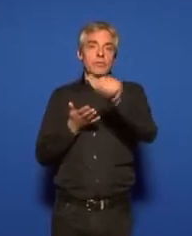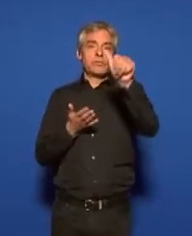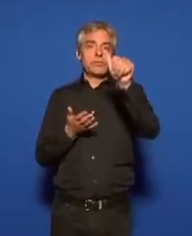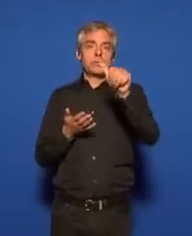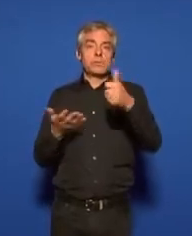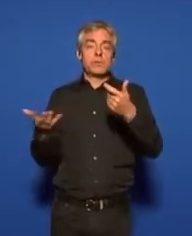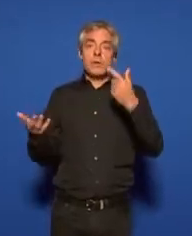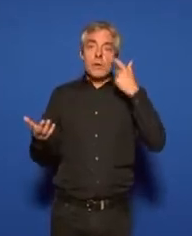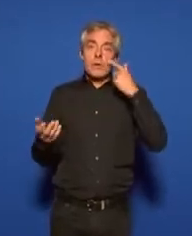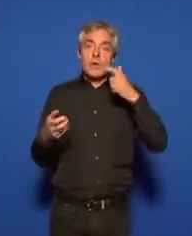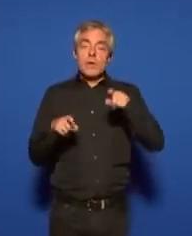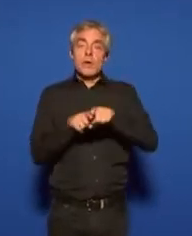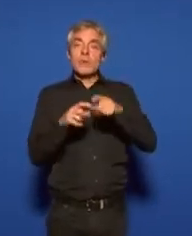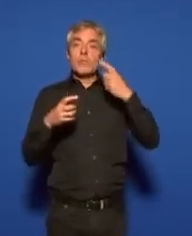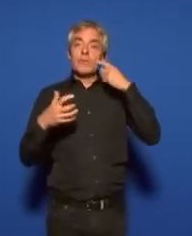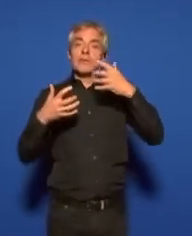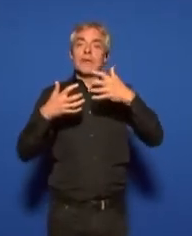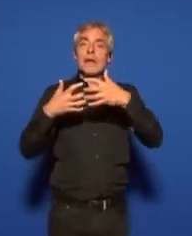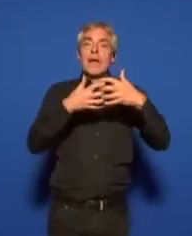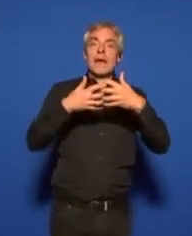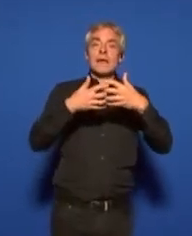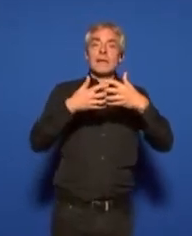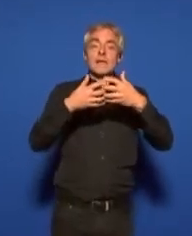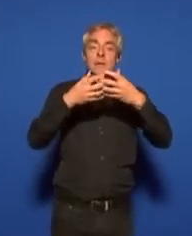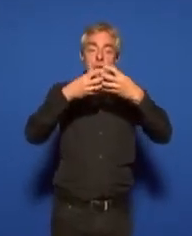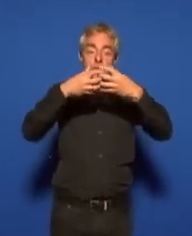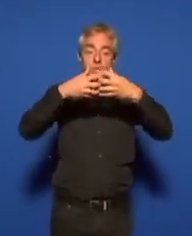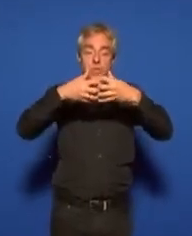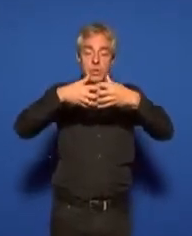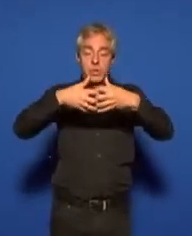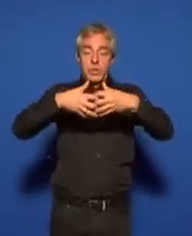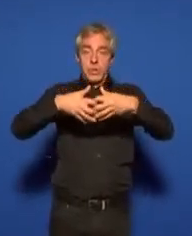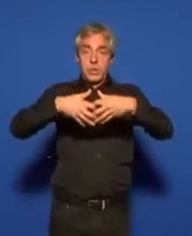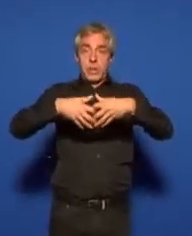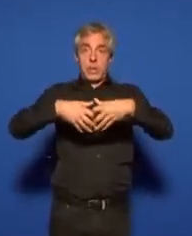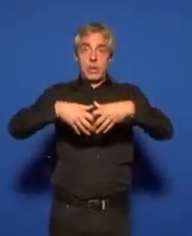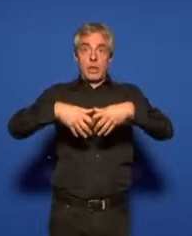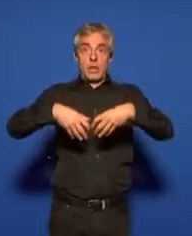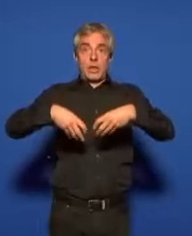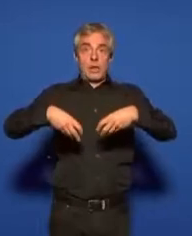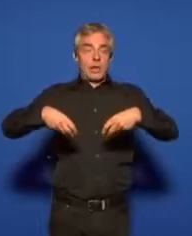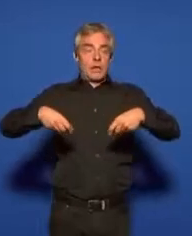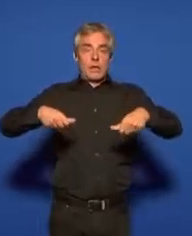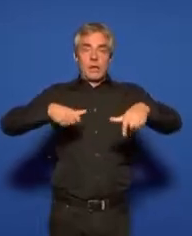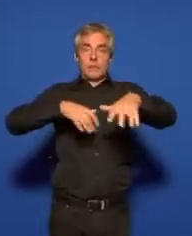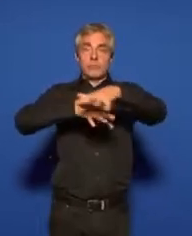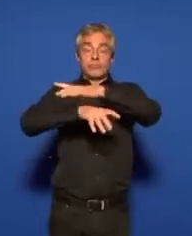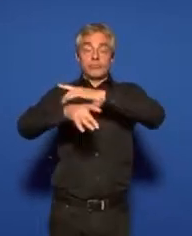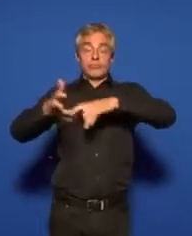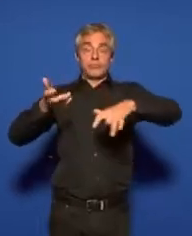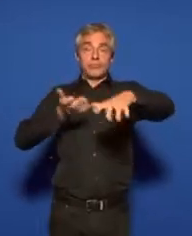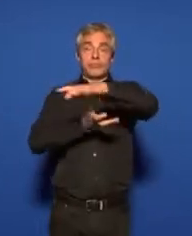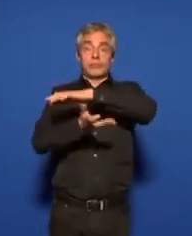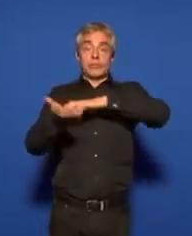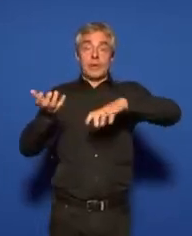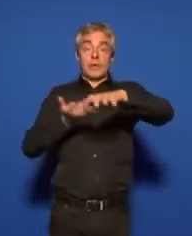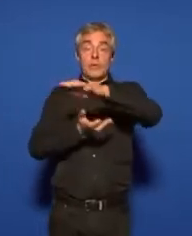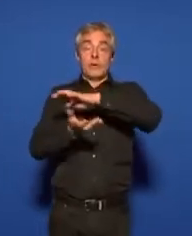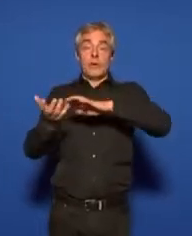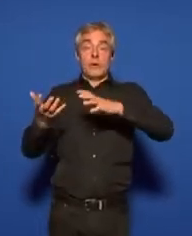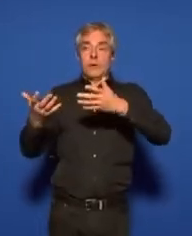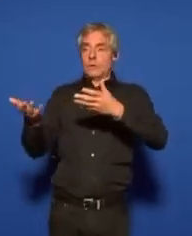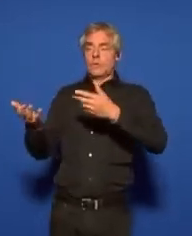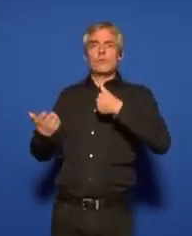qu'on emploie pour les glaciers lorsqu'ils fondent et que, tout d'un coup, l'ordre n'existe plus, devant cette